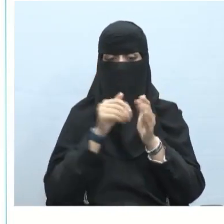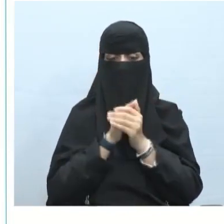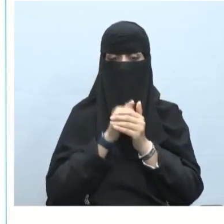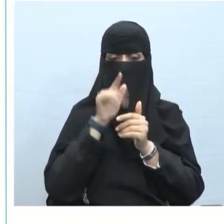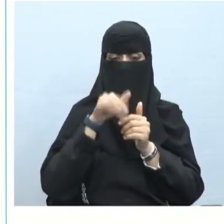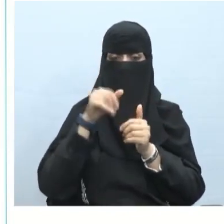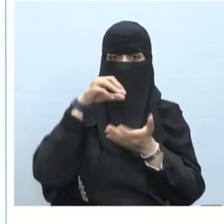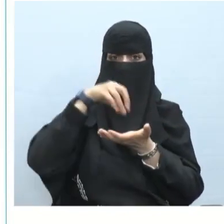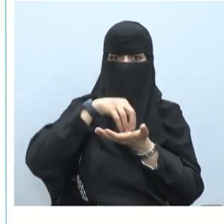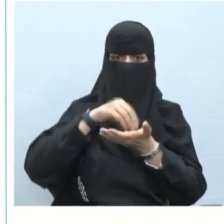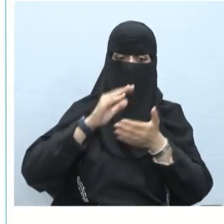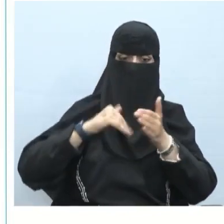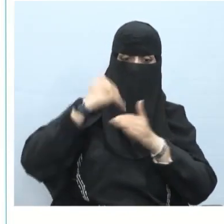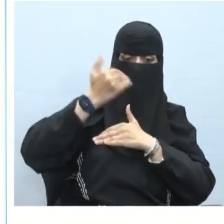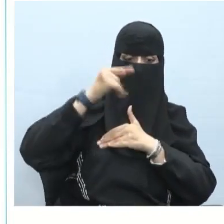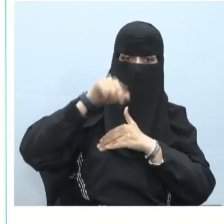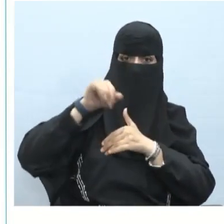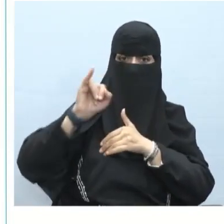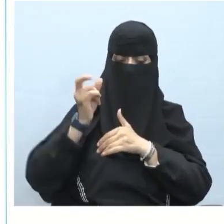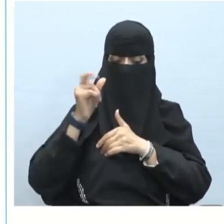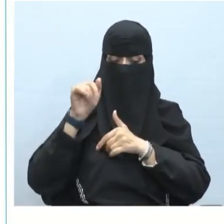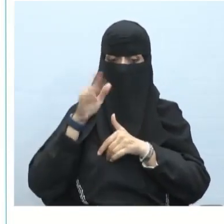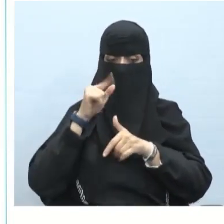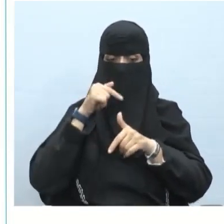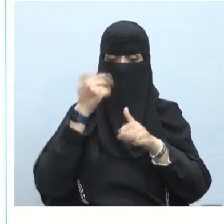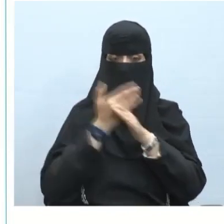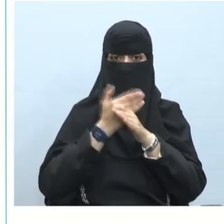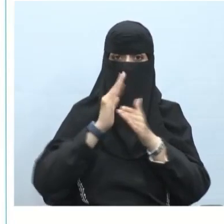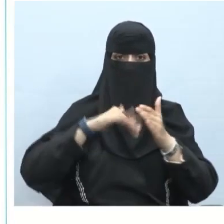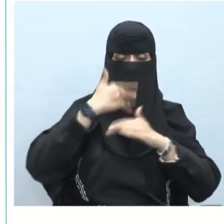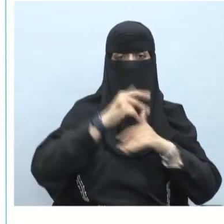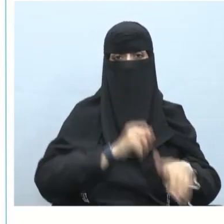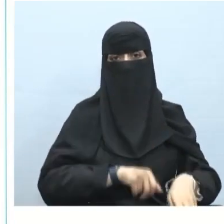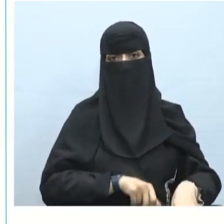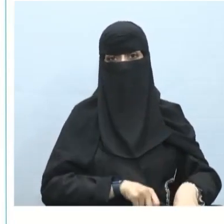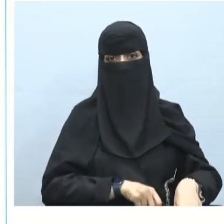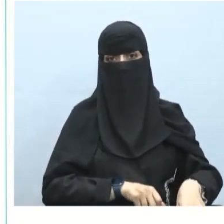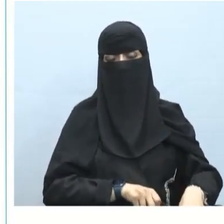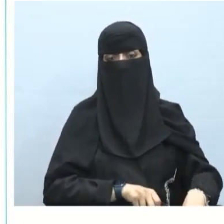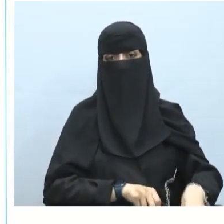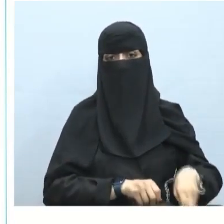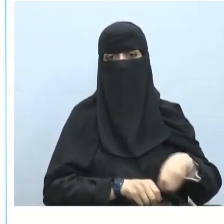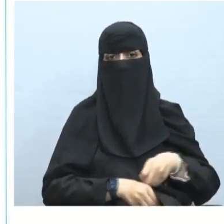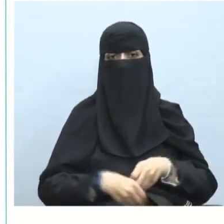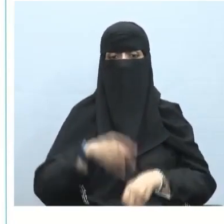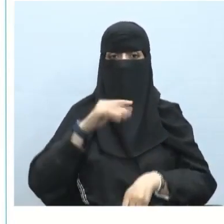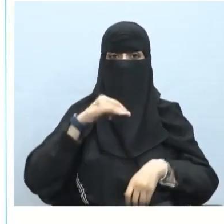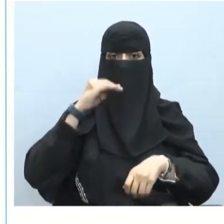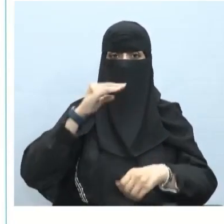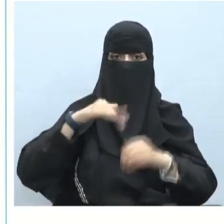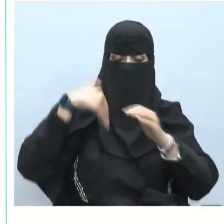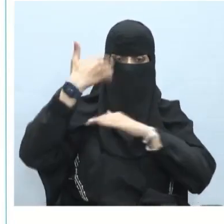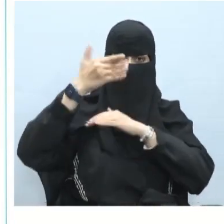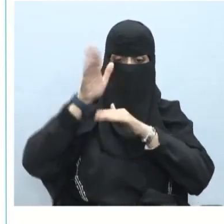موقعها ما بعد الإعراب منصوبا لأنه معطوف ننظر للجملة التالية أقبل التائب